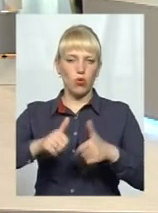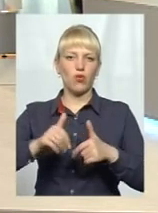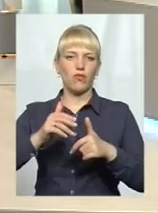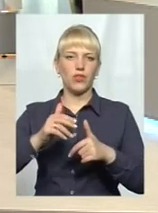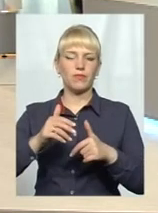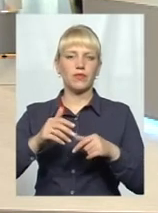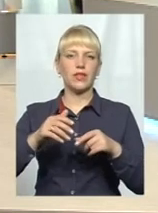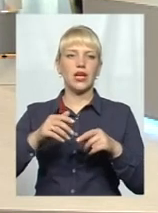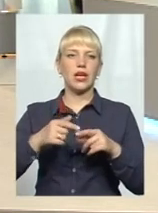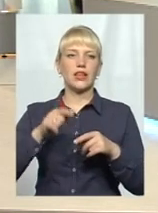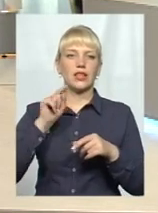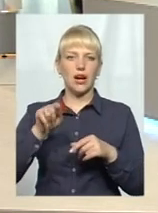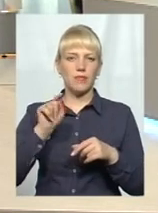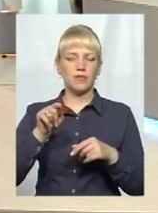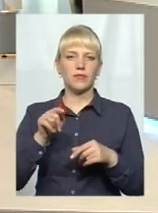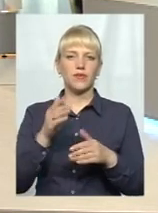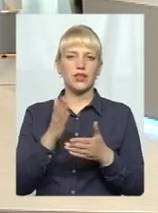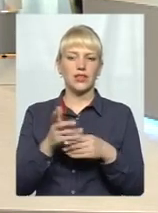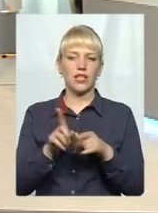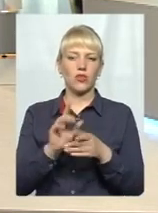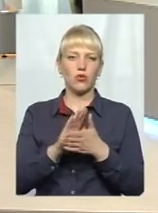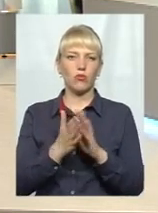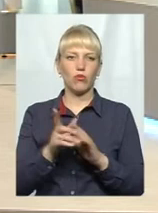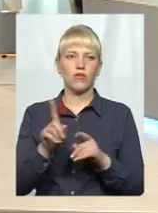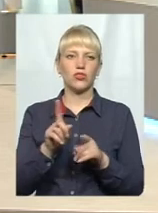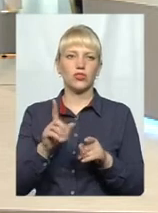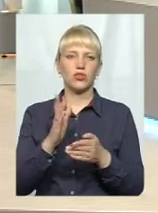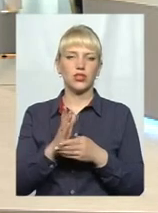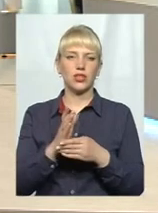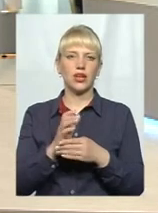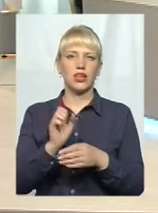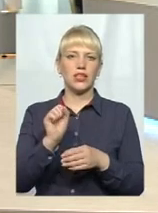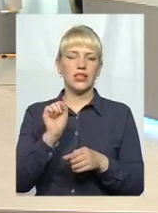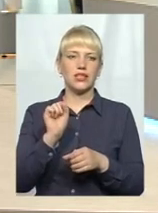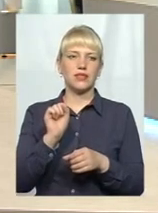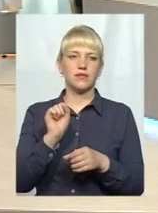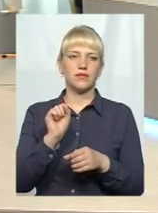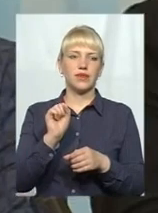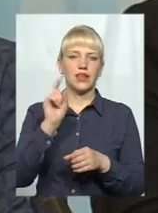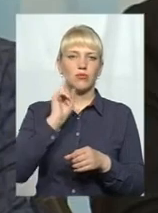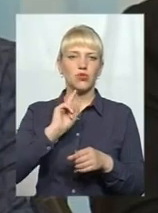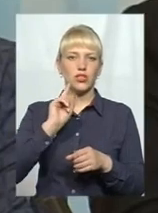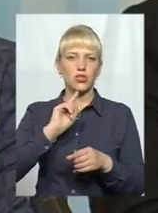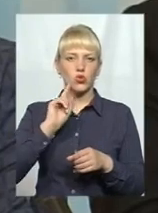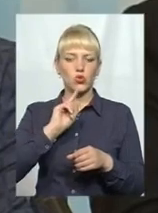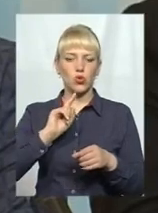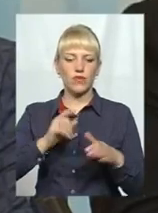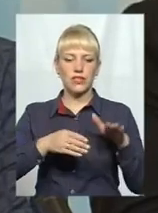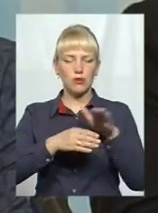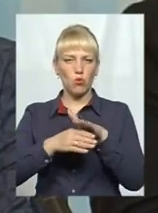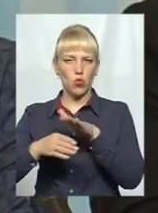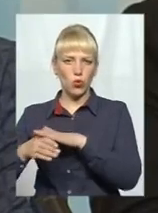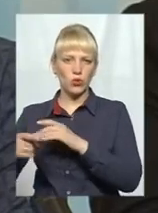випадку, там, де вже склалися такі умови, що є ці зблоковані тимчасові споруди, відповідно, їх треба проводити у відповідність,